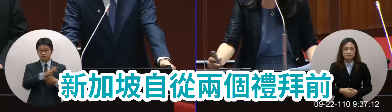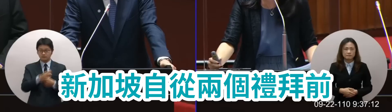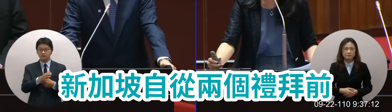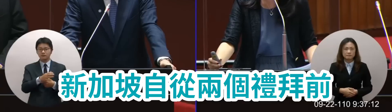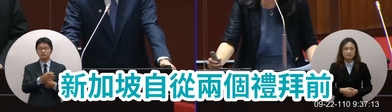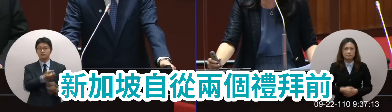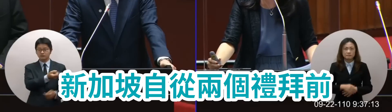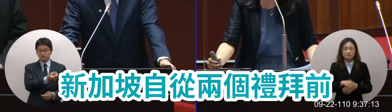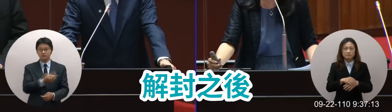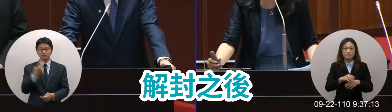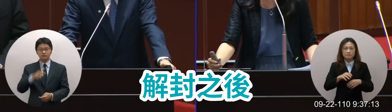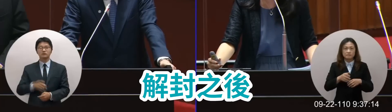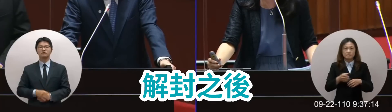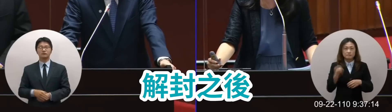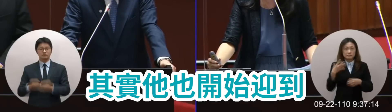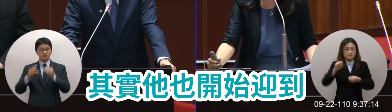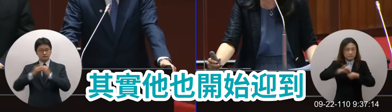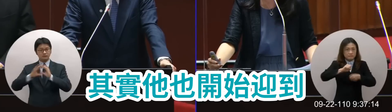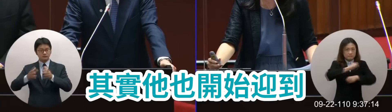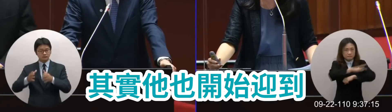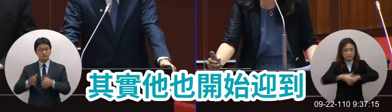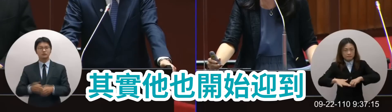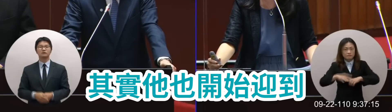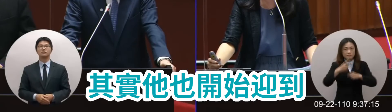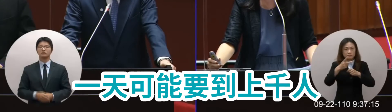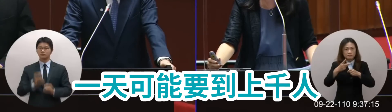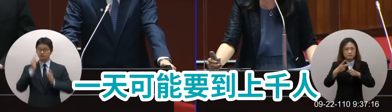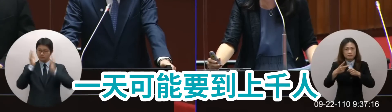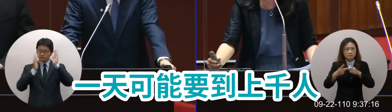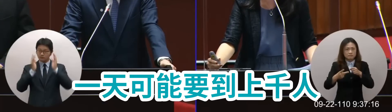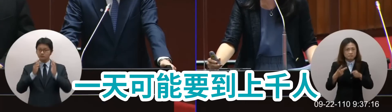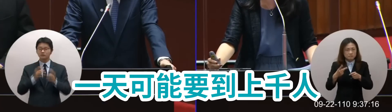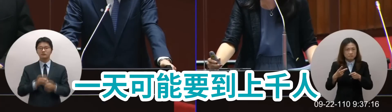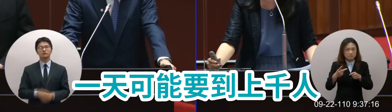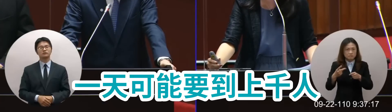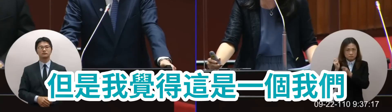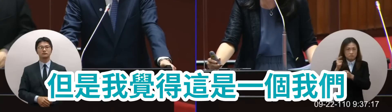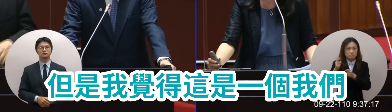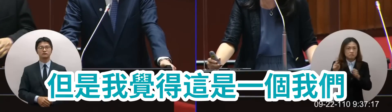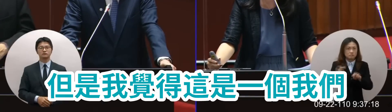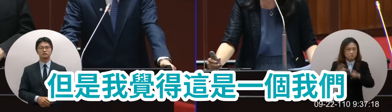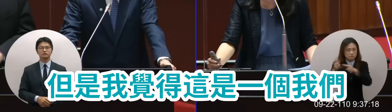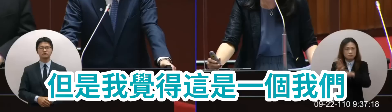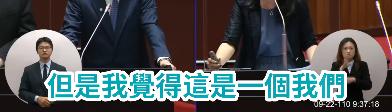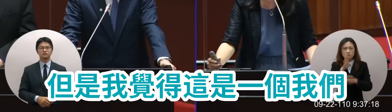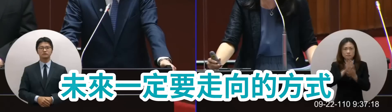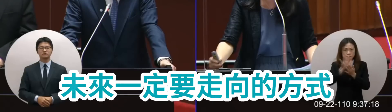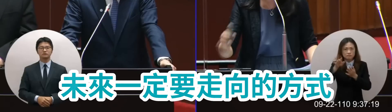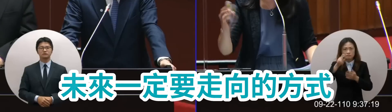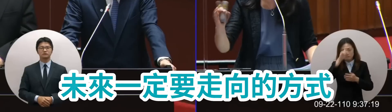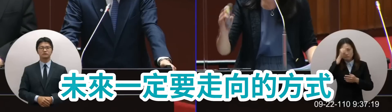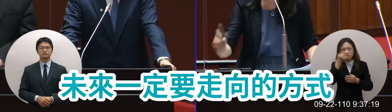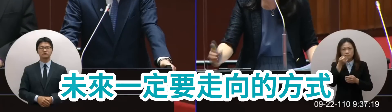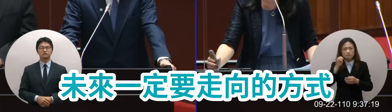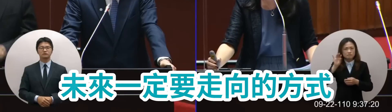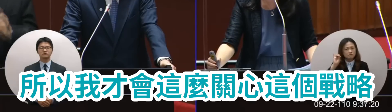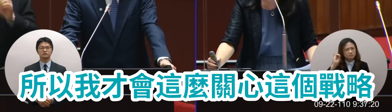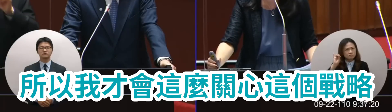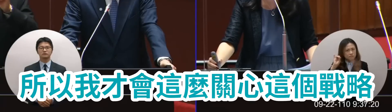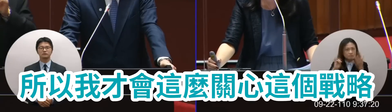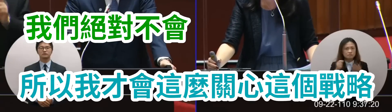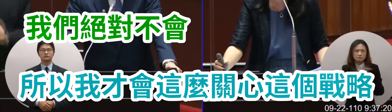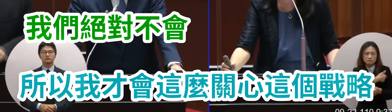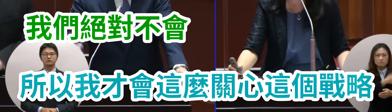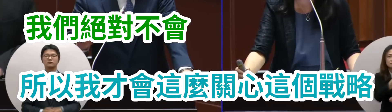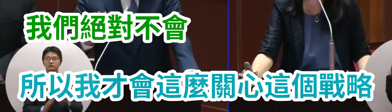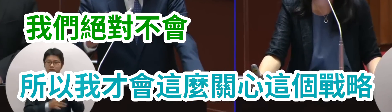新加坡自從兩個禮拜前解封之後其實他也開始贏到一天可能要到上千人但是我覺得這是一個我們未來一定要走向的方